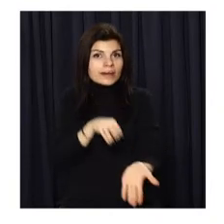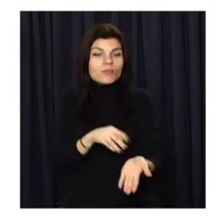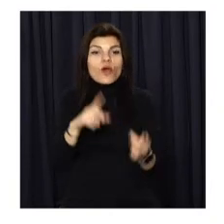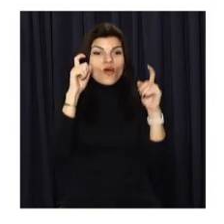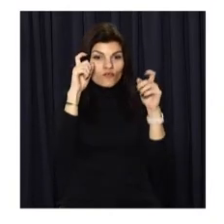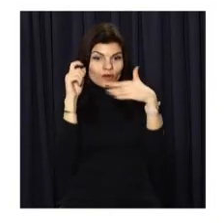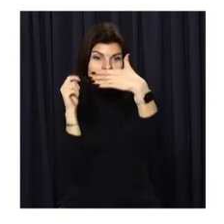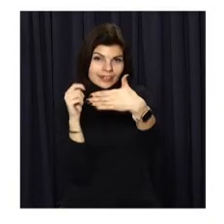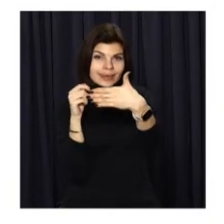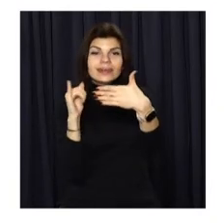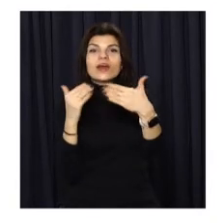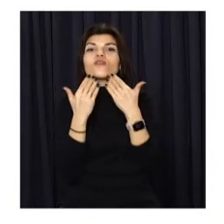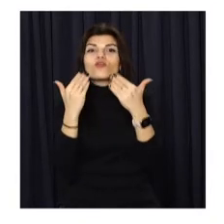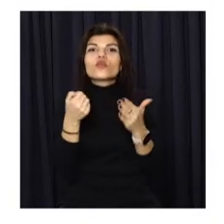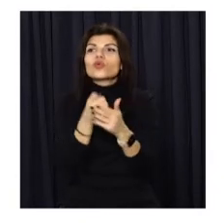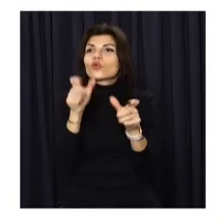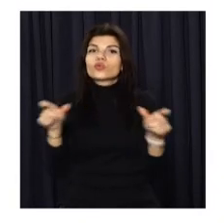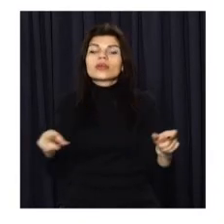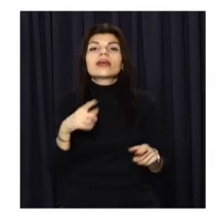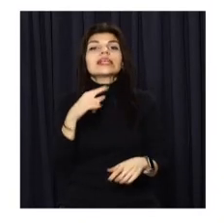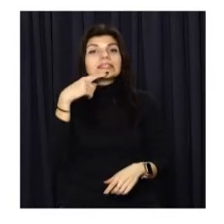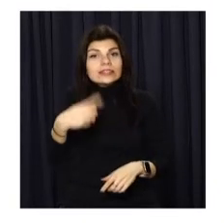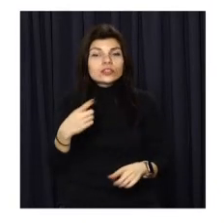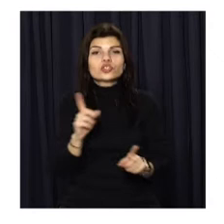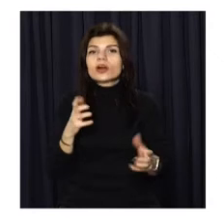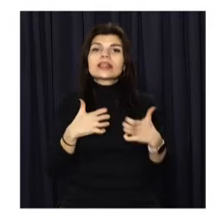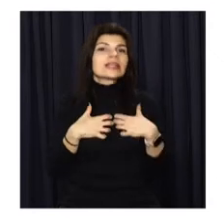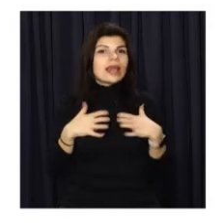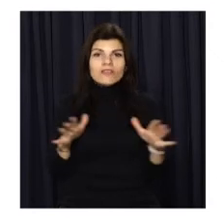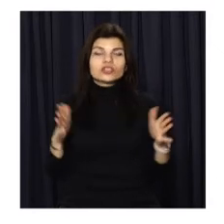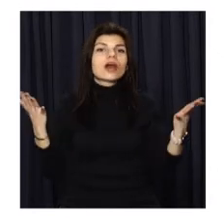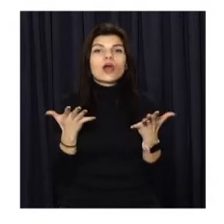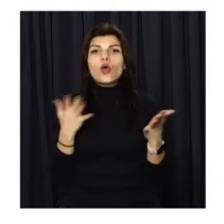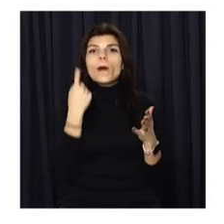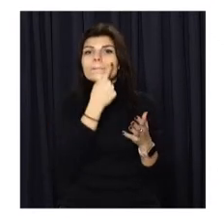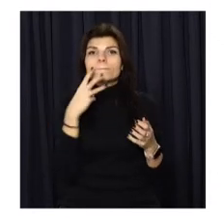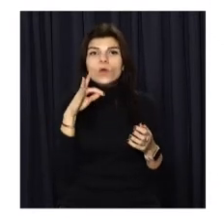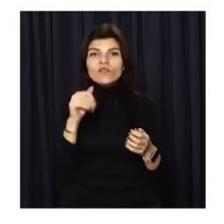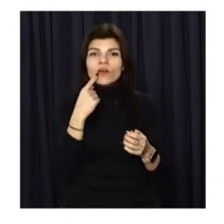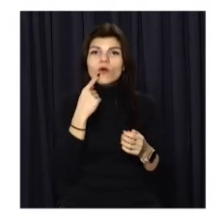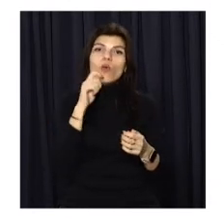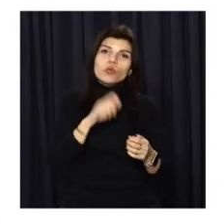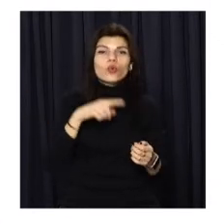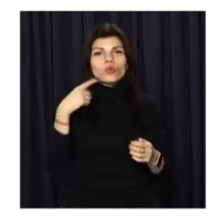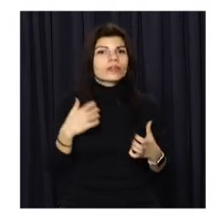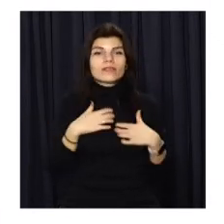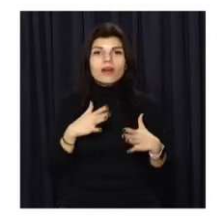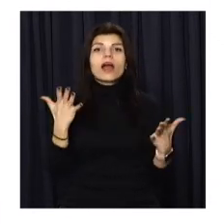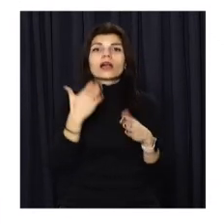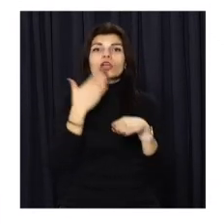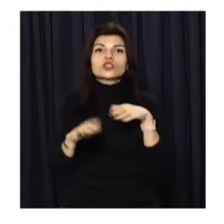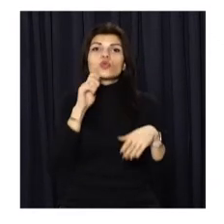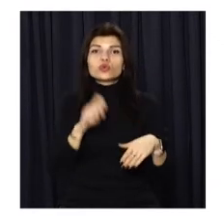очільник країни звернувся до громадян і заявив, що неважливо, якою мовою вони розмовляють, у якій частині